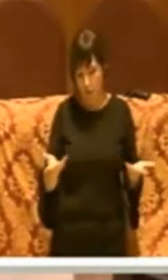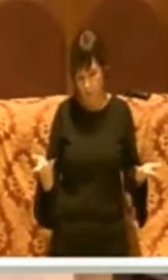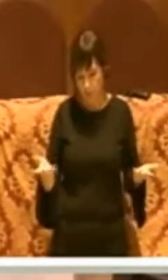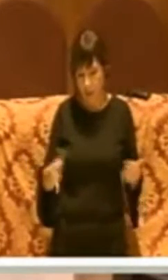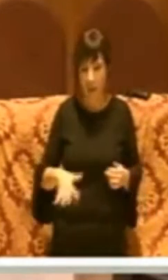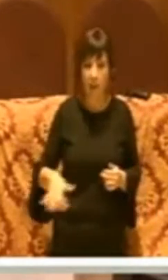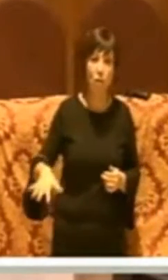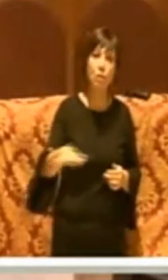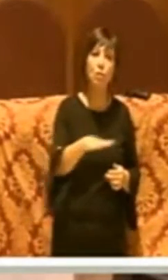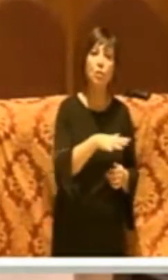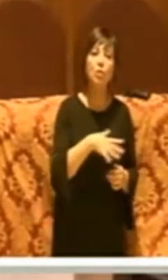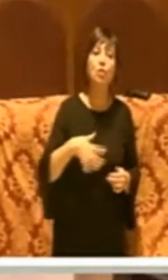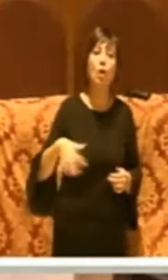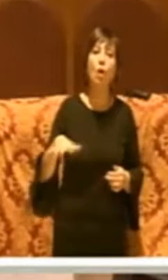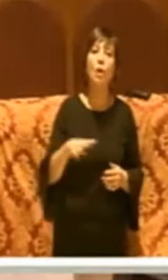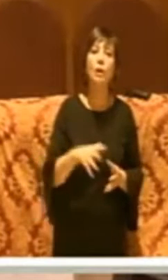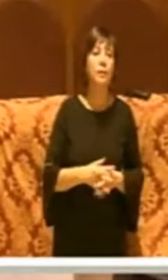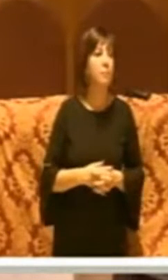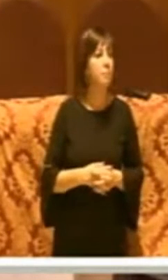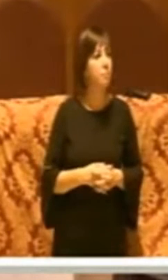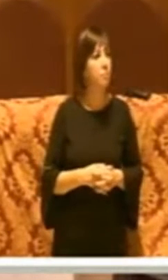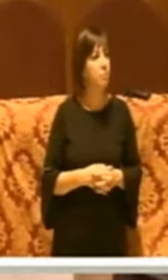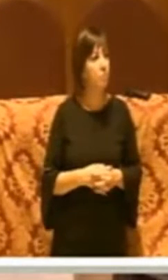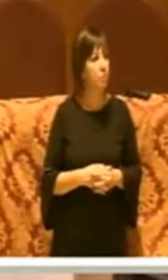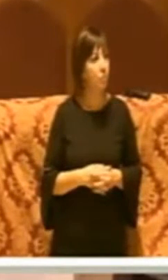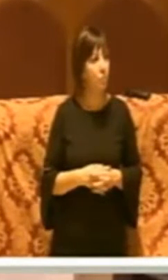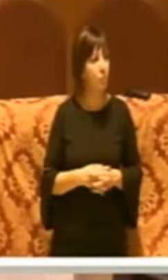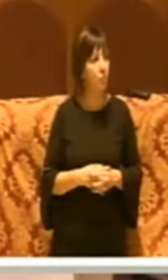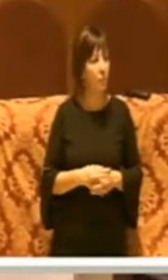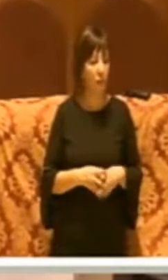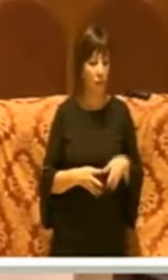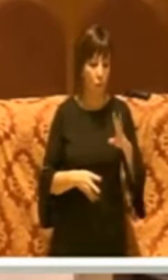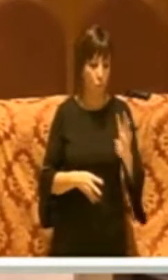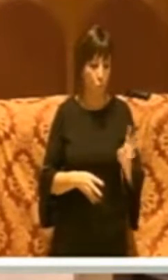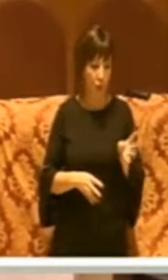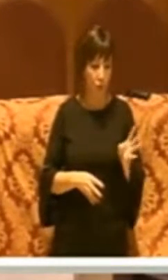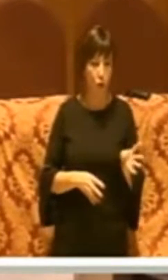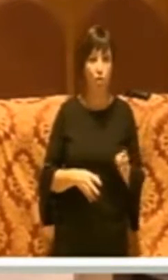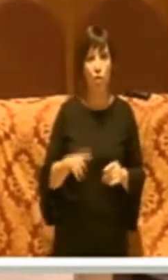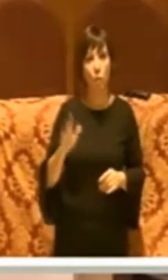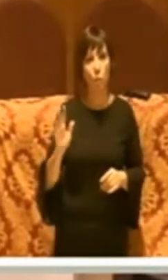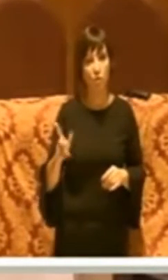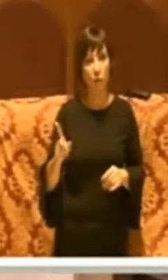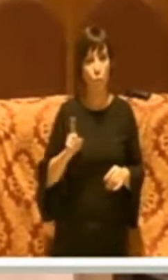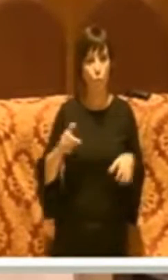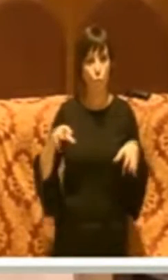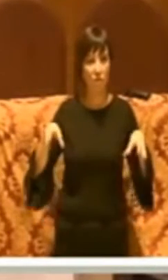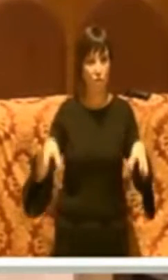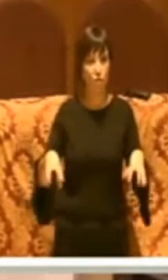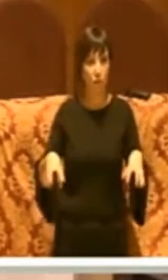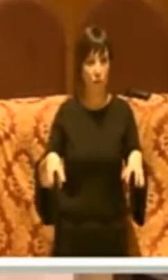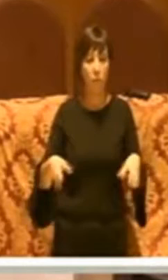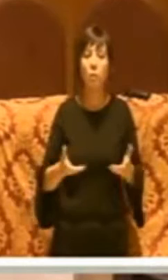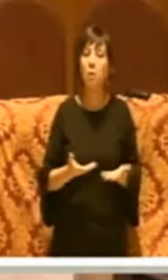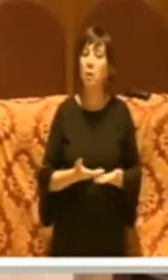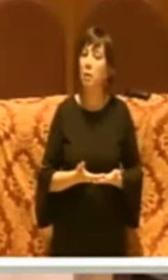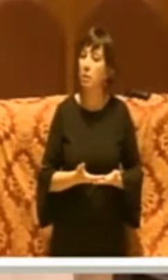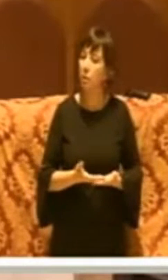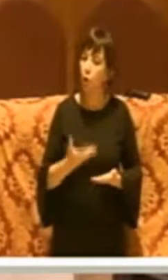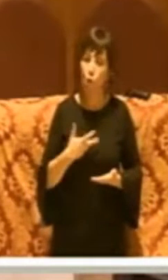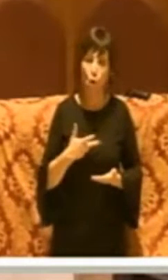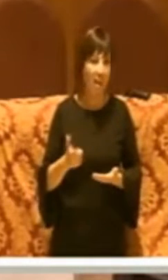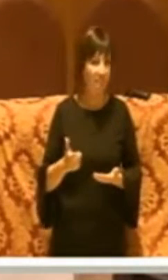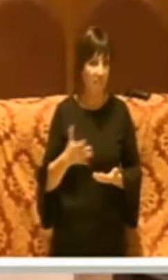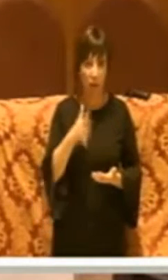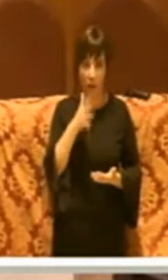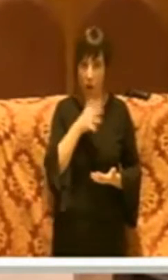zone tra il quattordicesimo e il quindicesimo municipio che non che non avevano